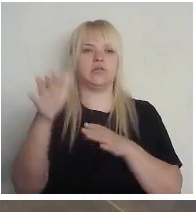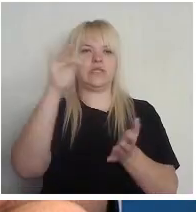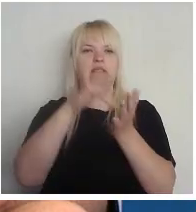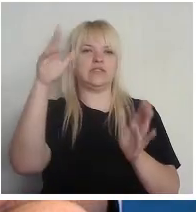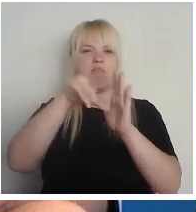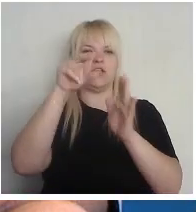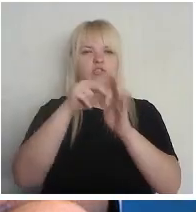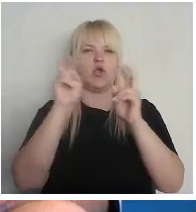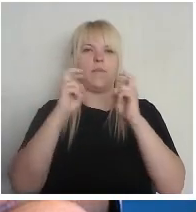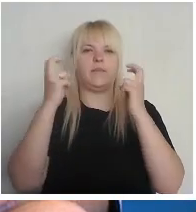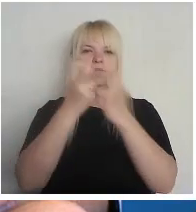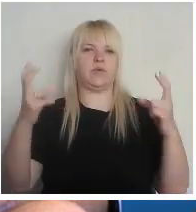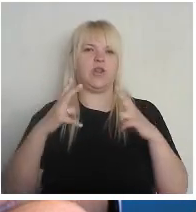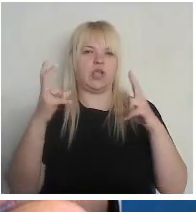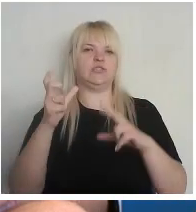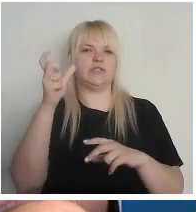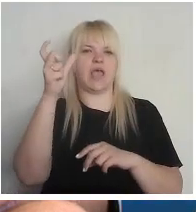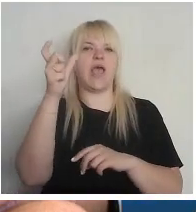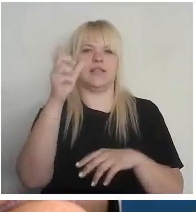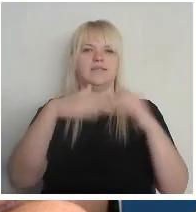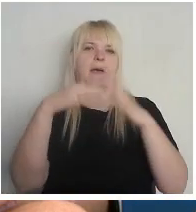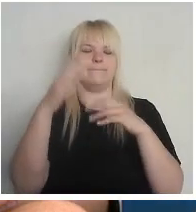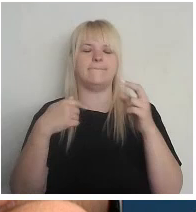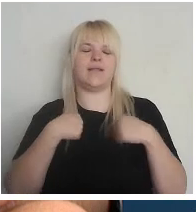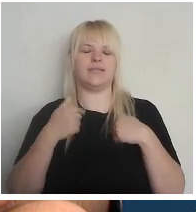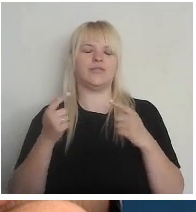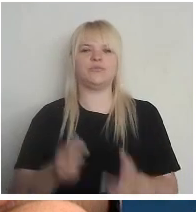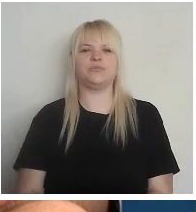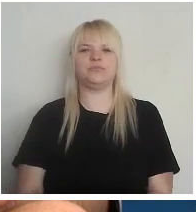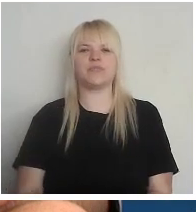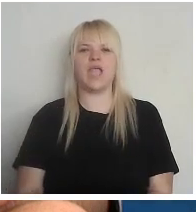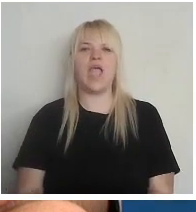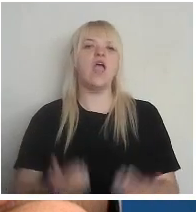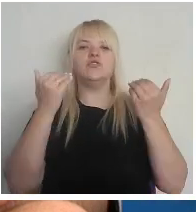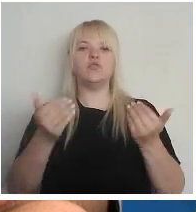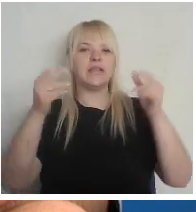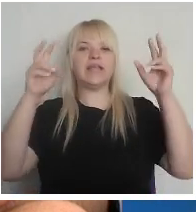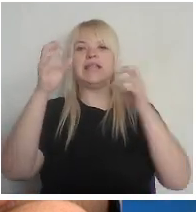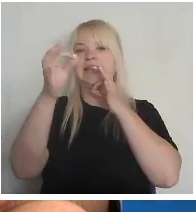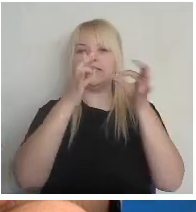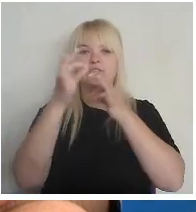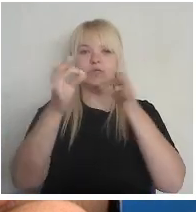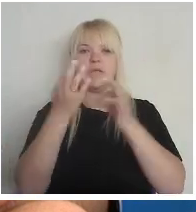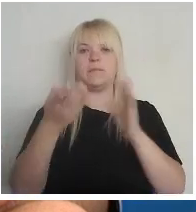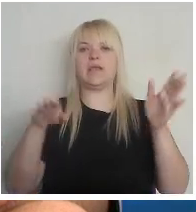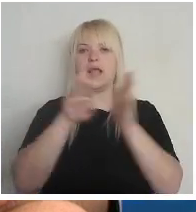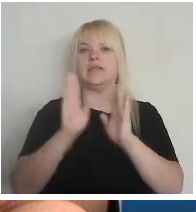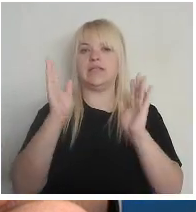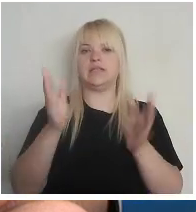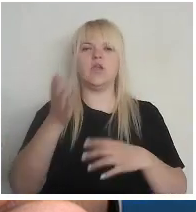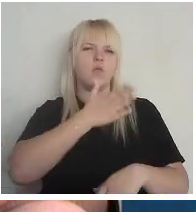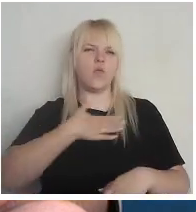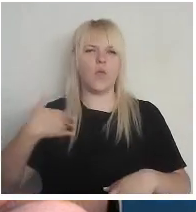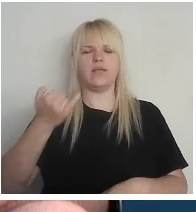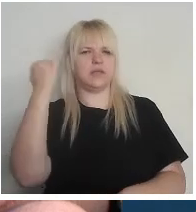vēlēšanas komisijas priekšsēdes amatu. Šodien mums diskusijā piedalīsies ļoti